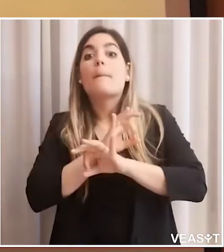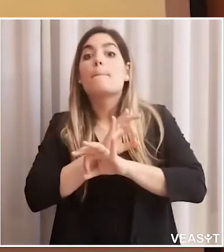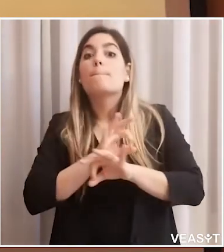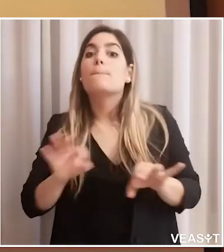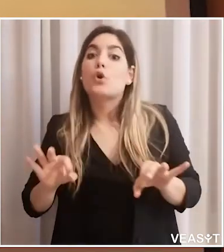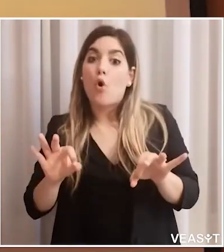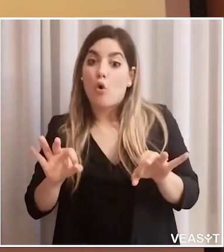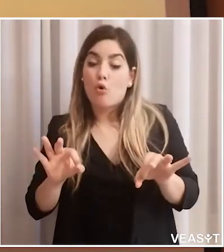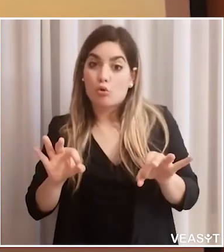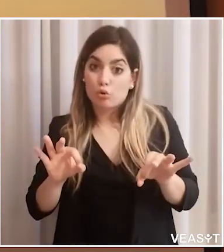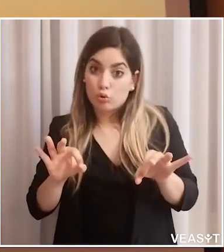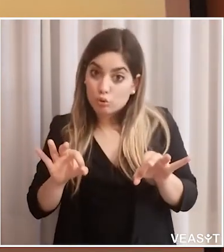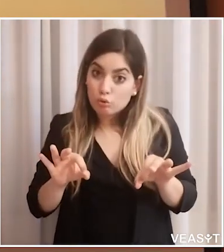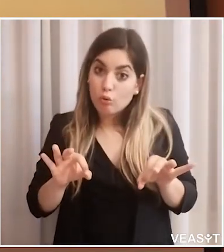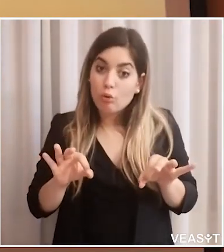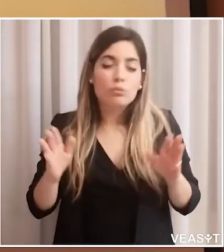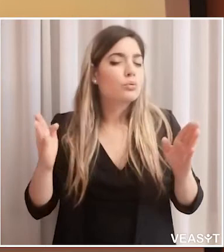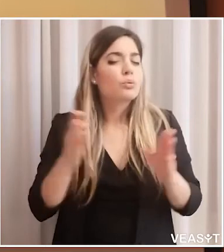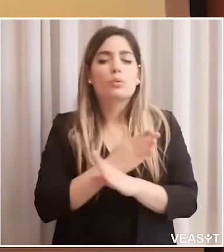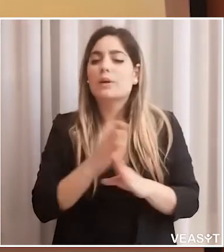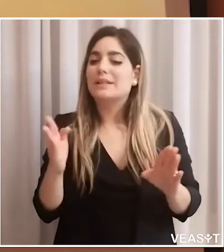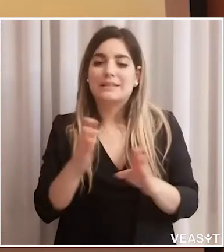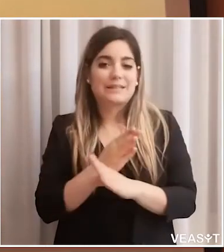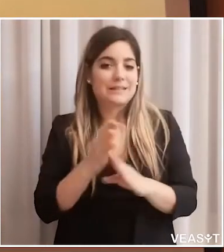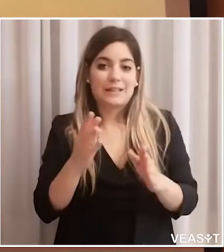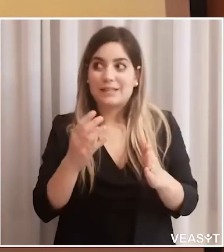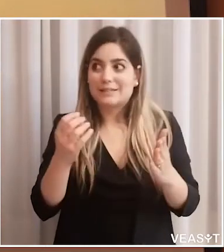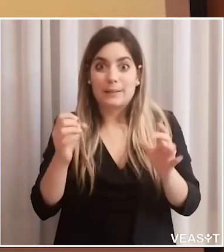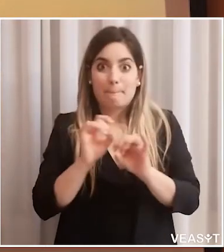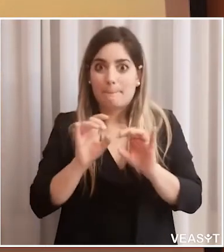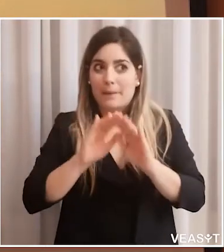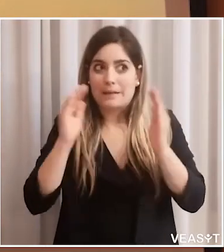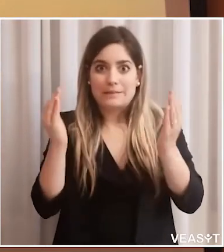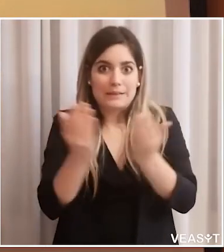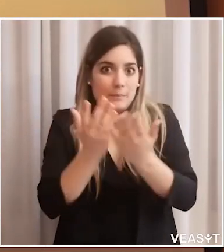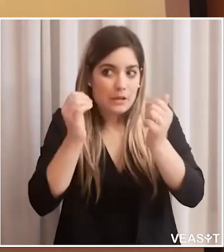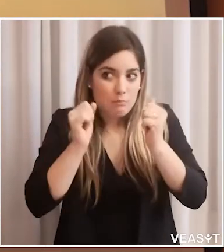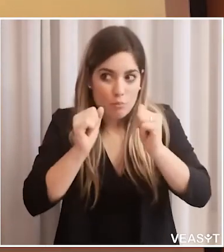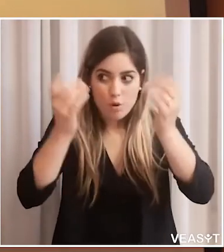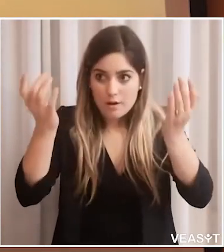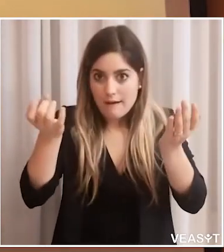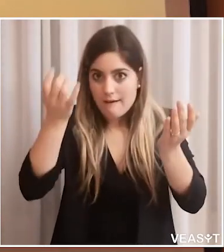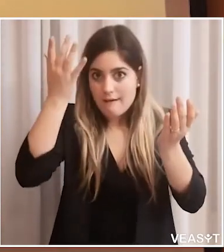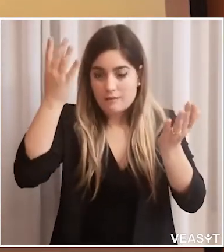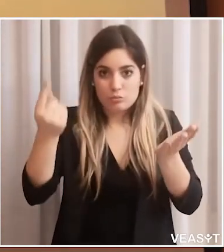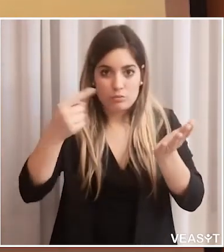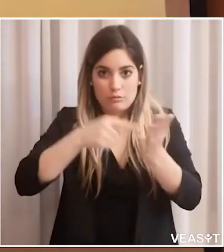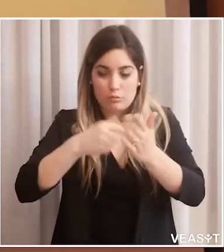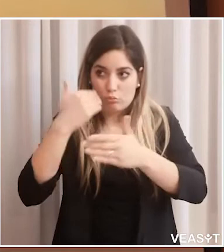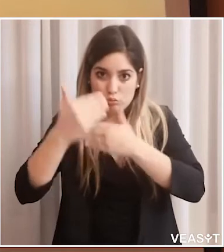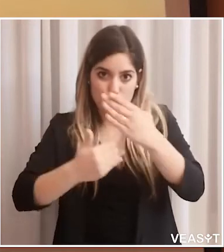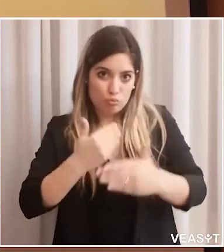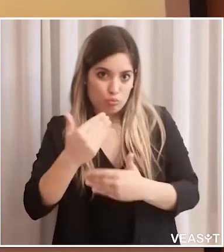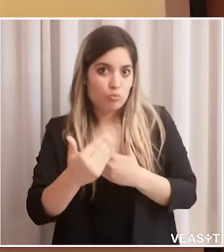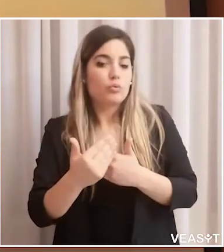tenendo sempre le antenne molto dritte per essere pronti a far fronte a qualunque